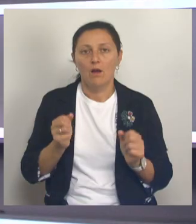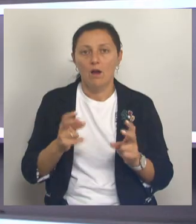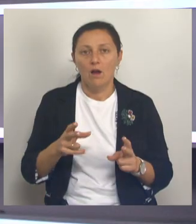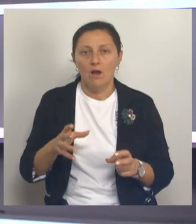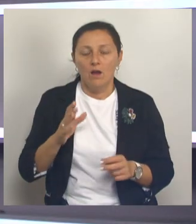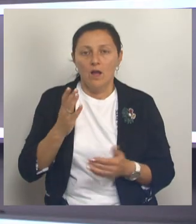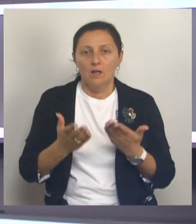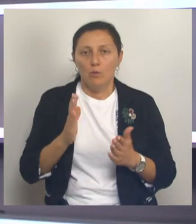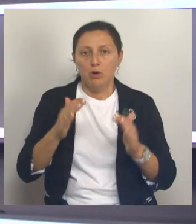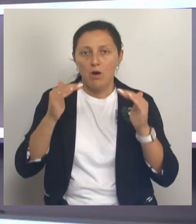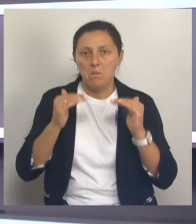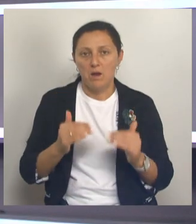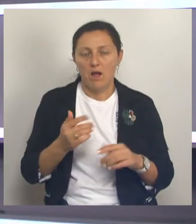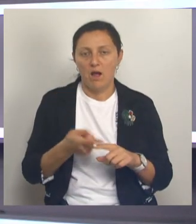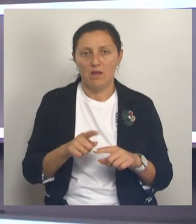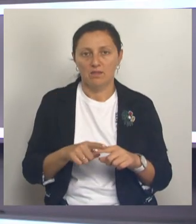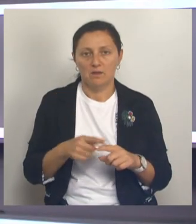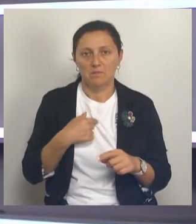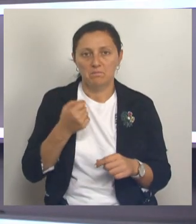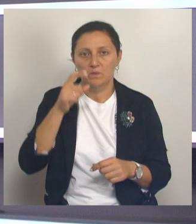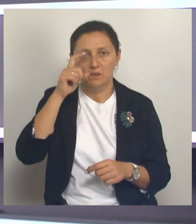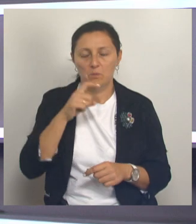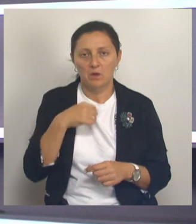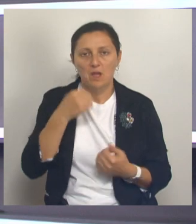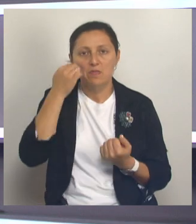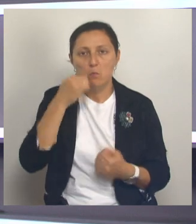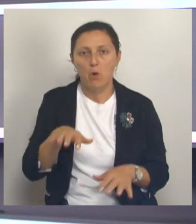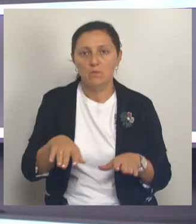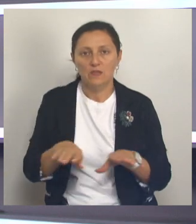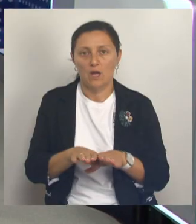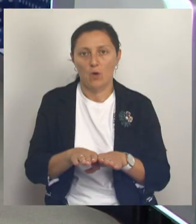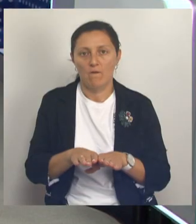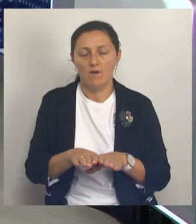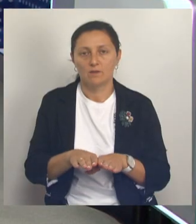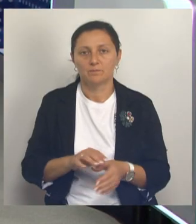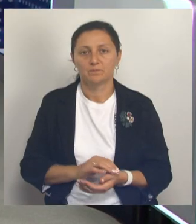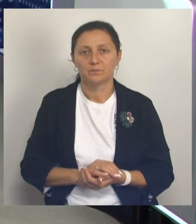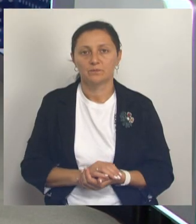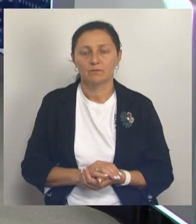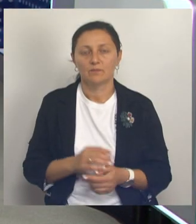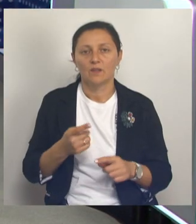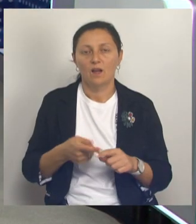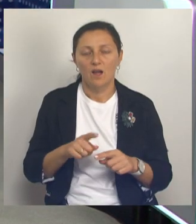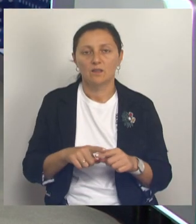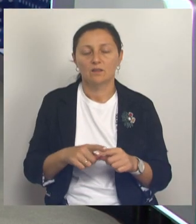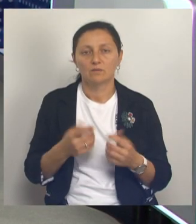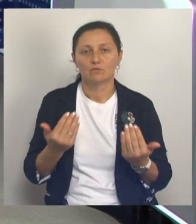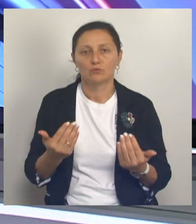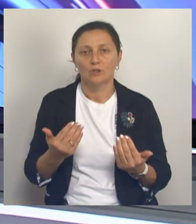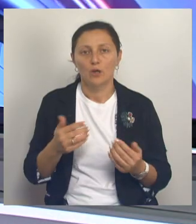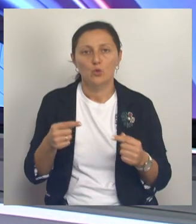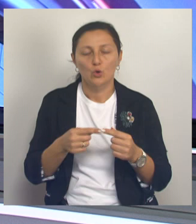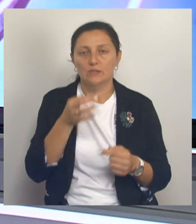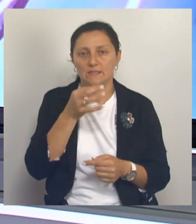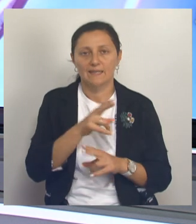опускаться? Как-то в это слабо верится, но не припомню я такого в истории нашей страны. Таких прогнозов и в этот раз точно никто не дает.